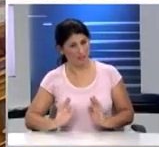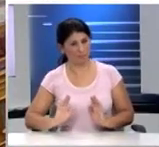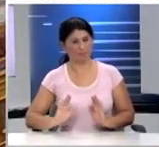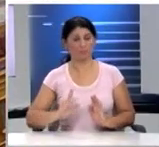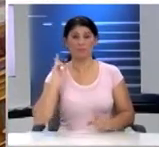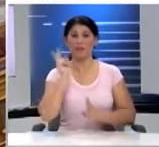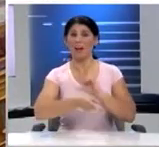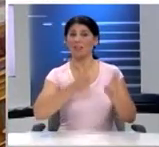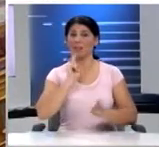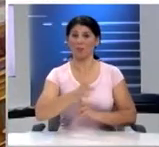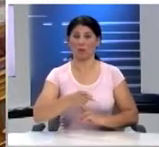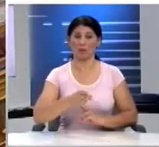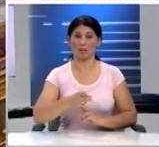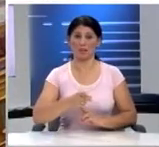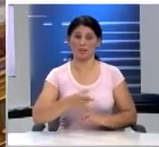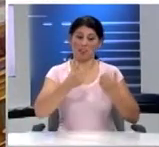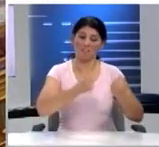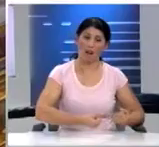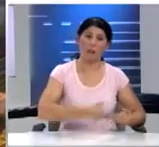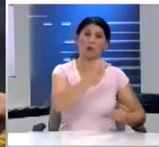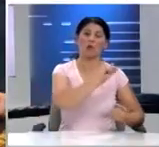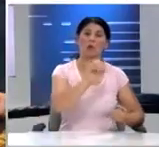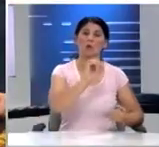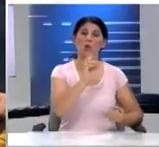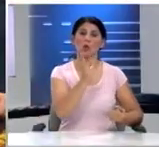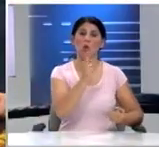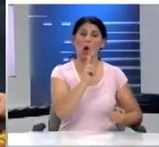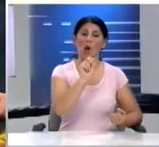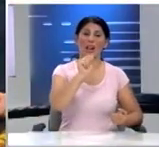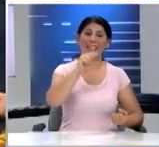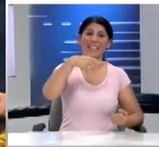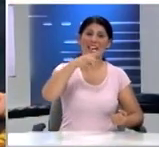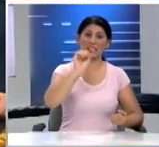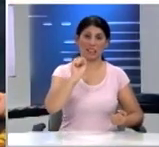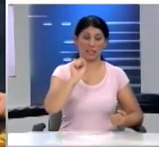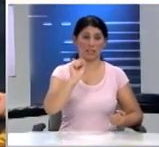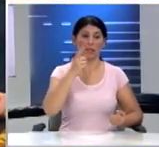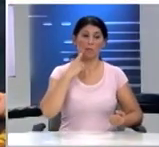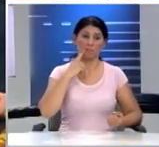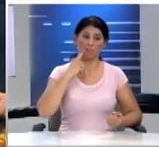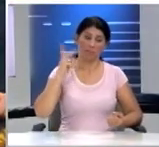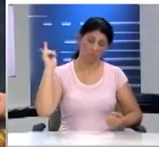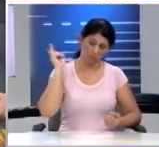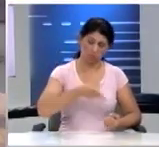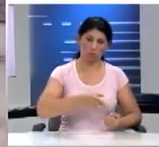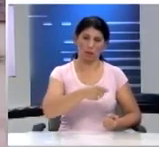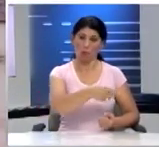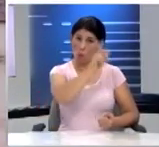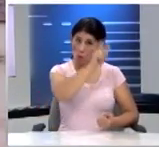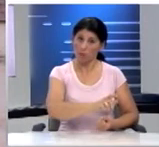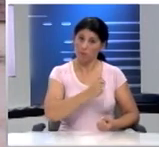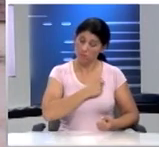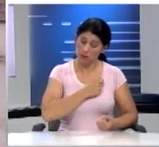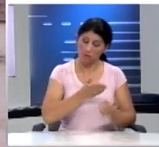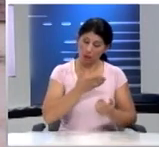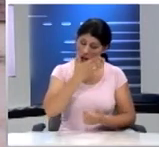απέφθυναν κατά του Σοκράτη ο οποίος καταδικάστηκε και ενώ πίστευε ότι ήταν αθώος